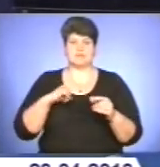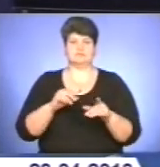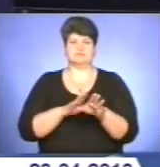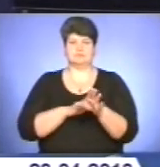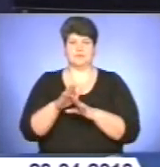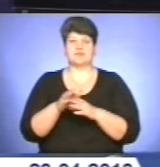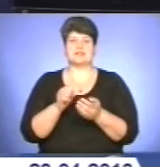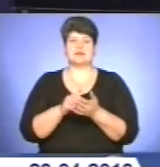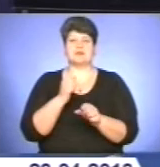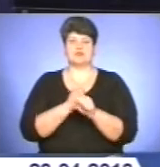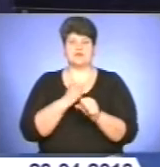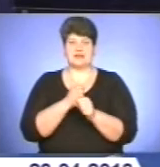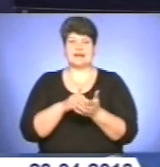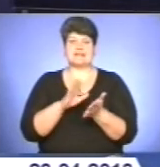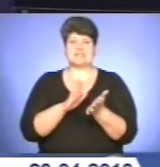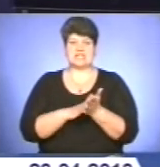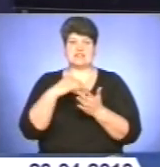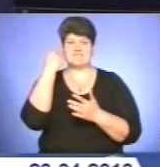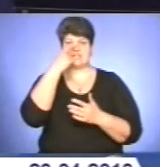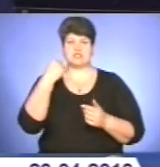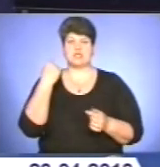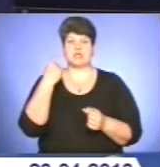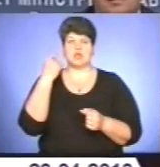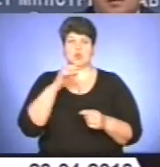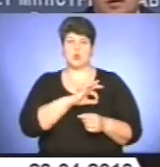реєстрація юридичних та фізичних осіб-підприємців.